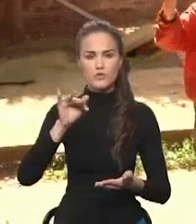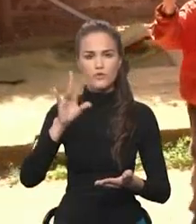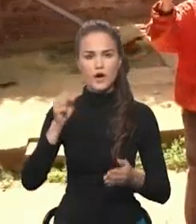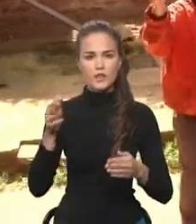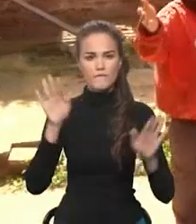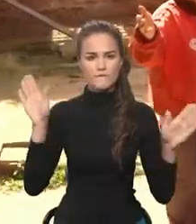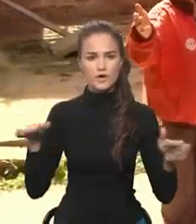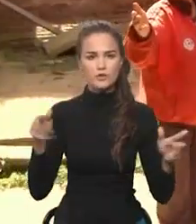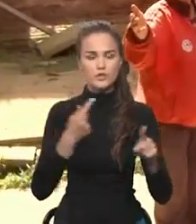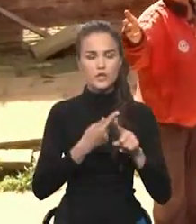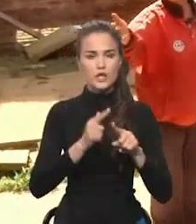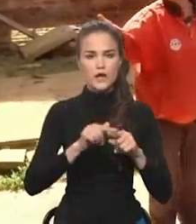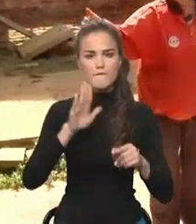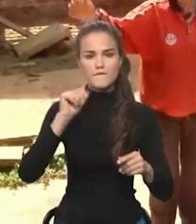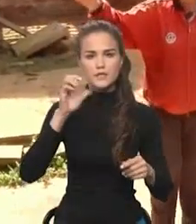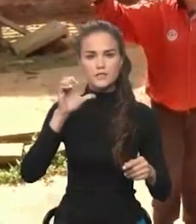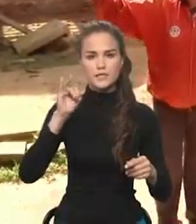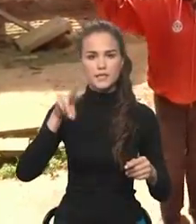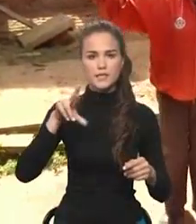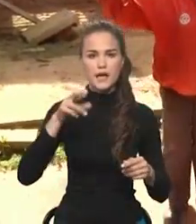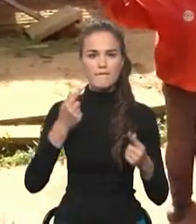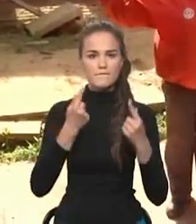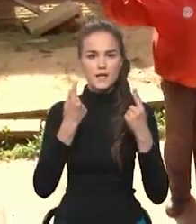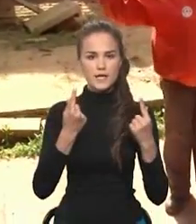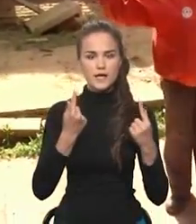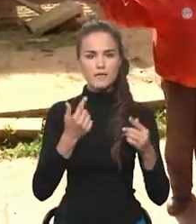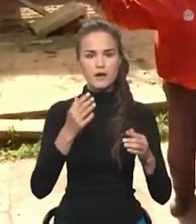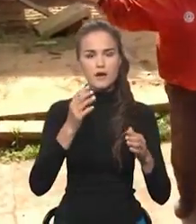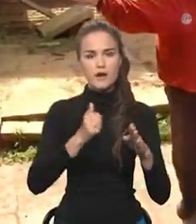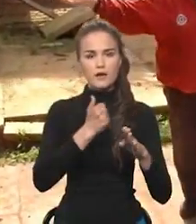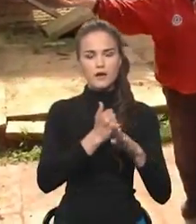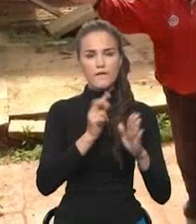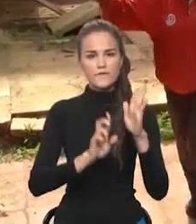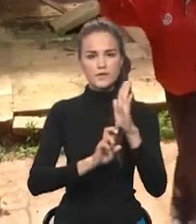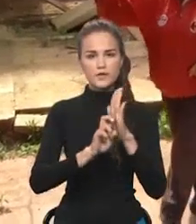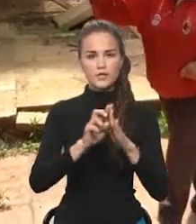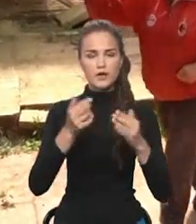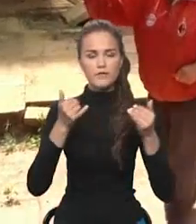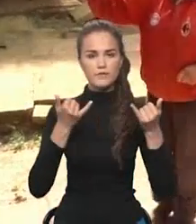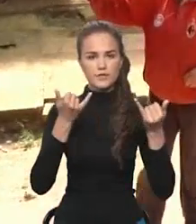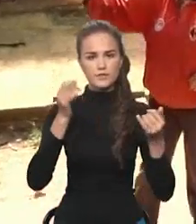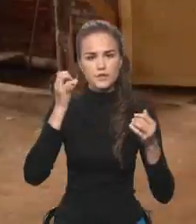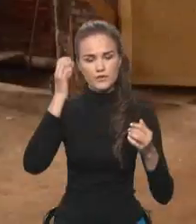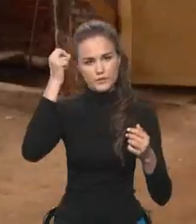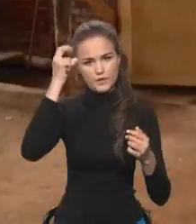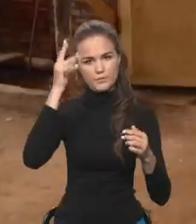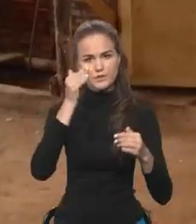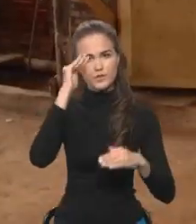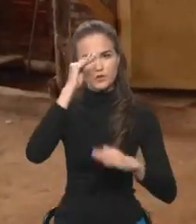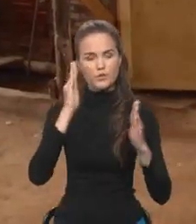Это Василия Великого А там главный храм, в честь кого назван Владимирской Божьей Матери